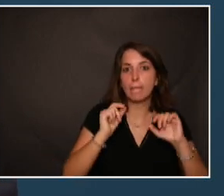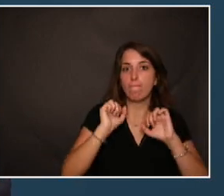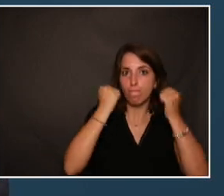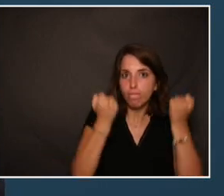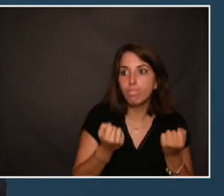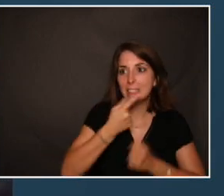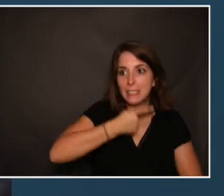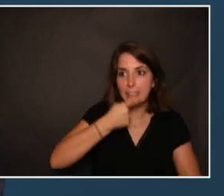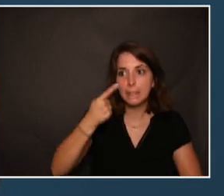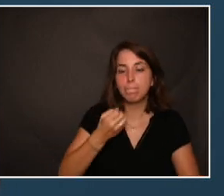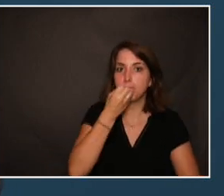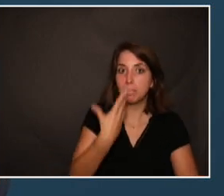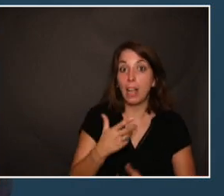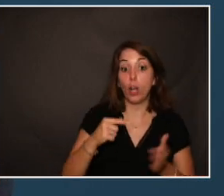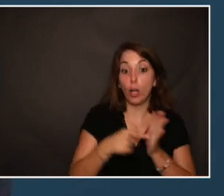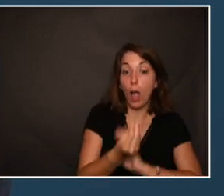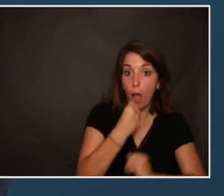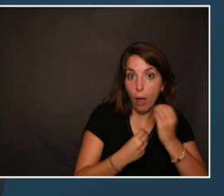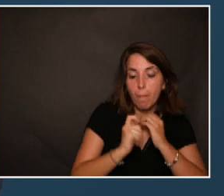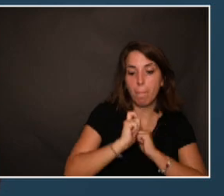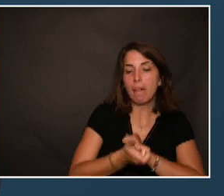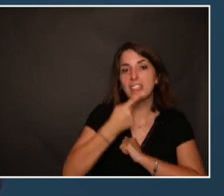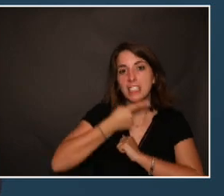buccodentaire après chaque prise alimentaire.